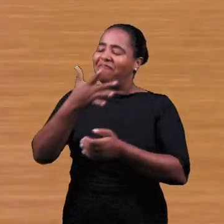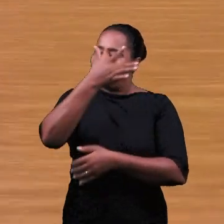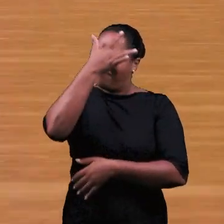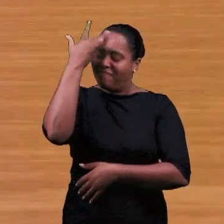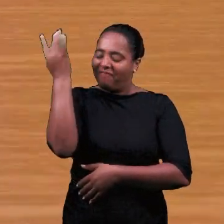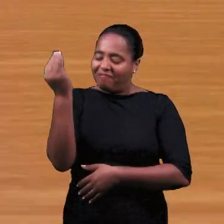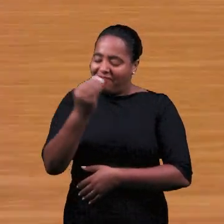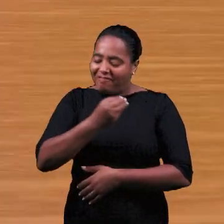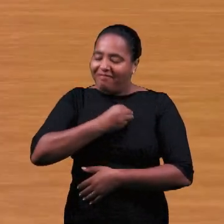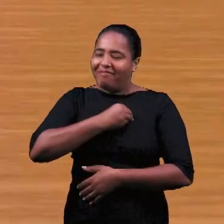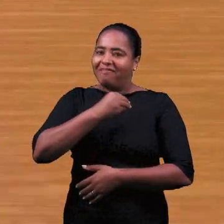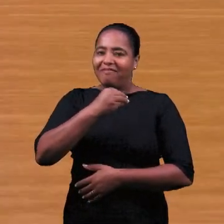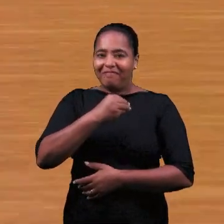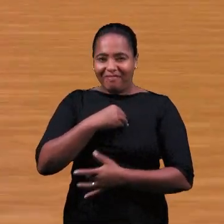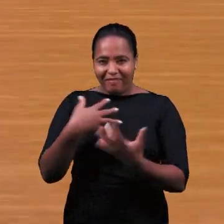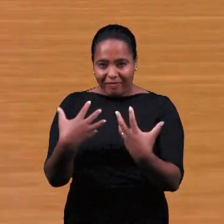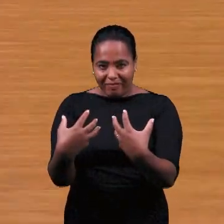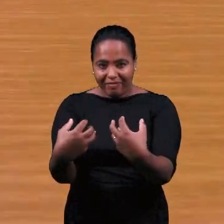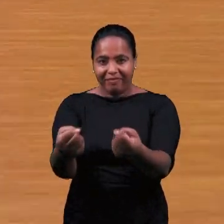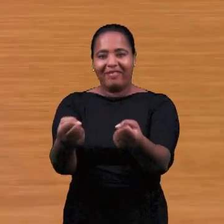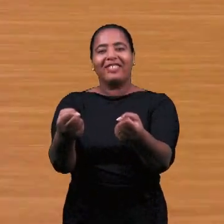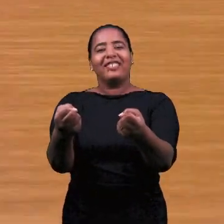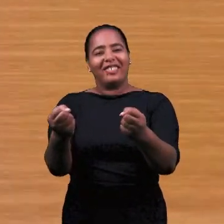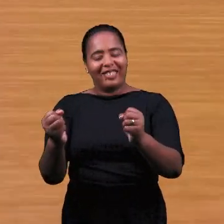нежно и заботливо